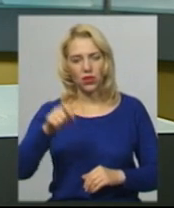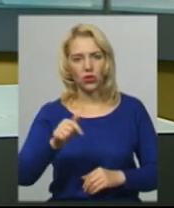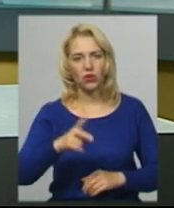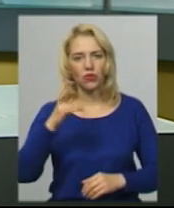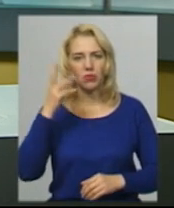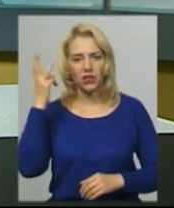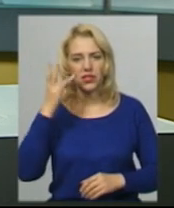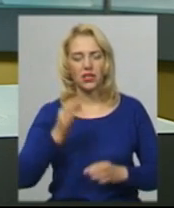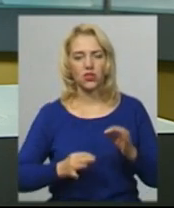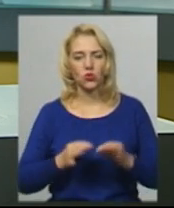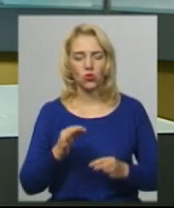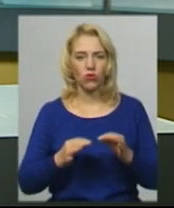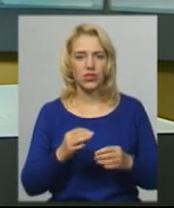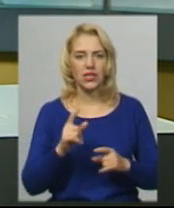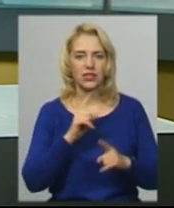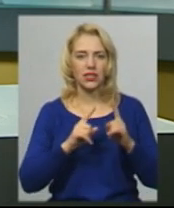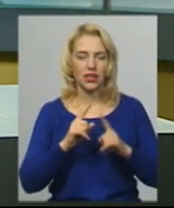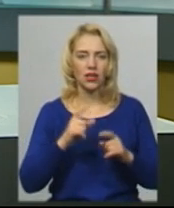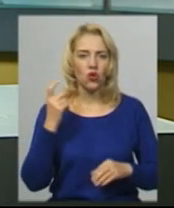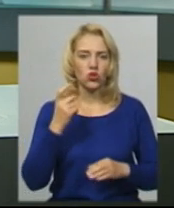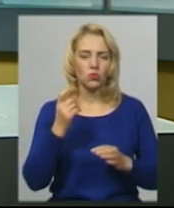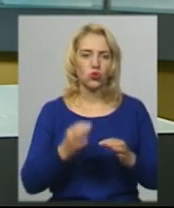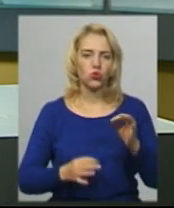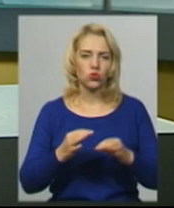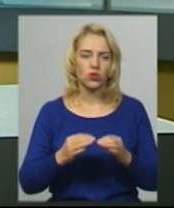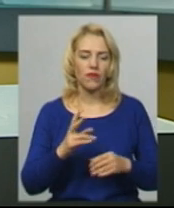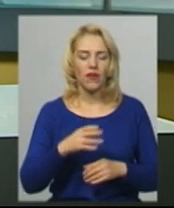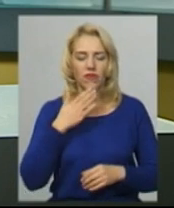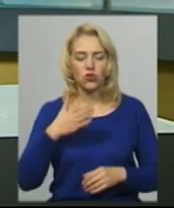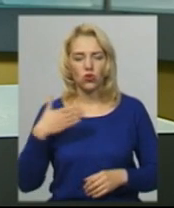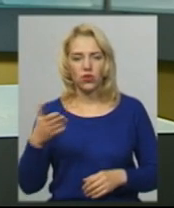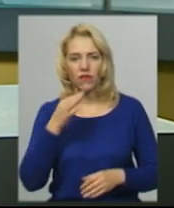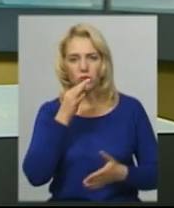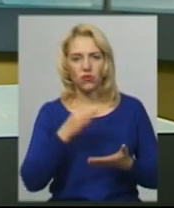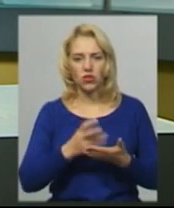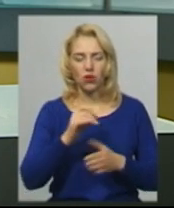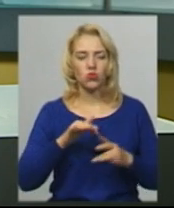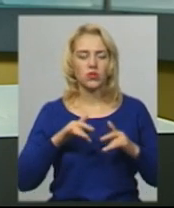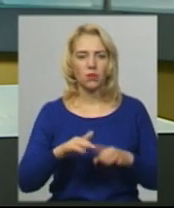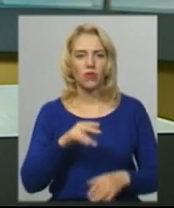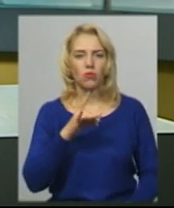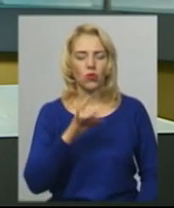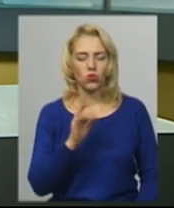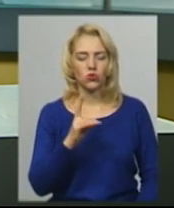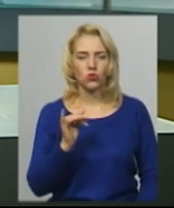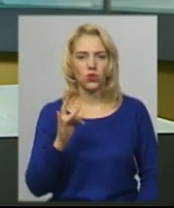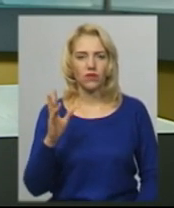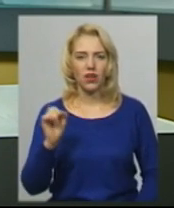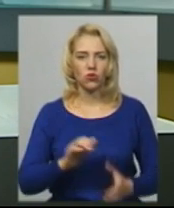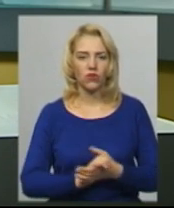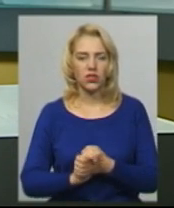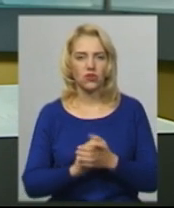судове засідання Господарського суду області у якості сторони відповідача у справі позову на проскурівку товариства з обмеженою